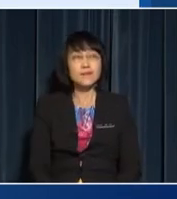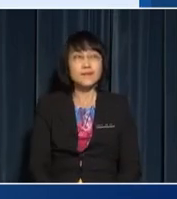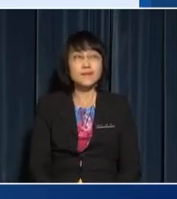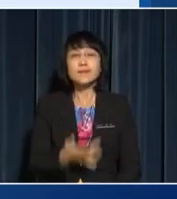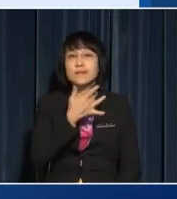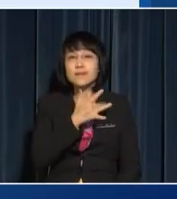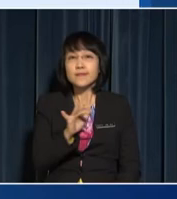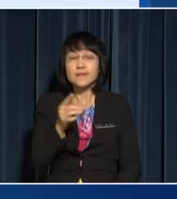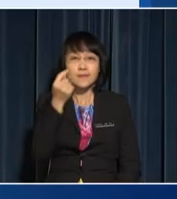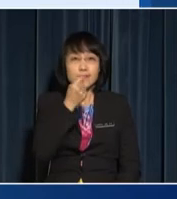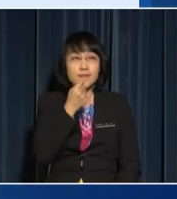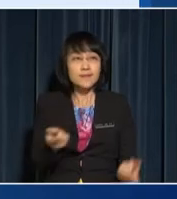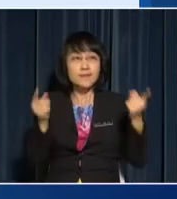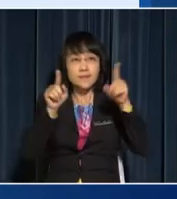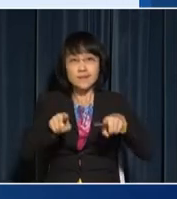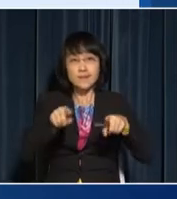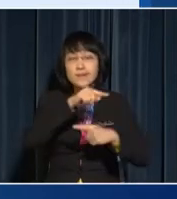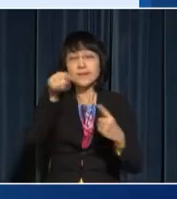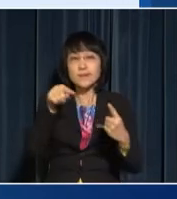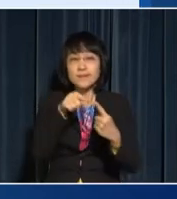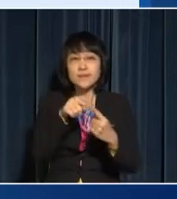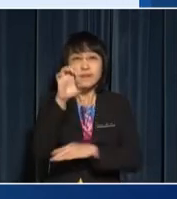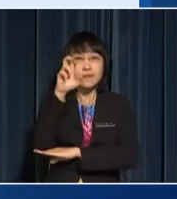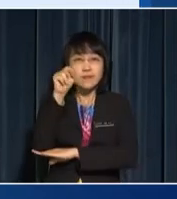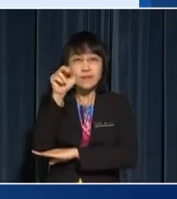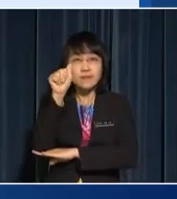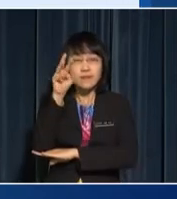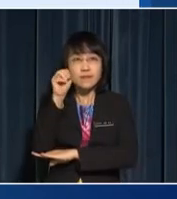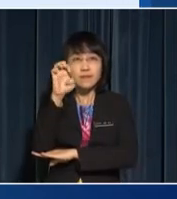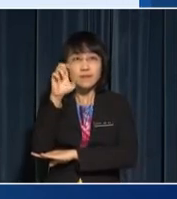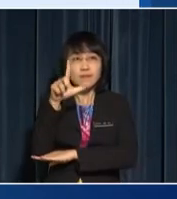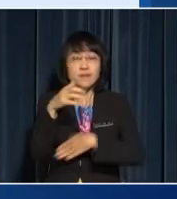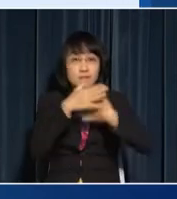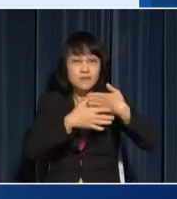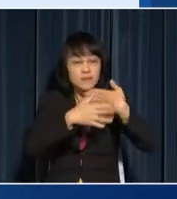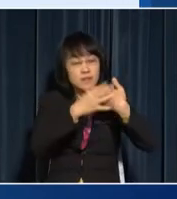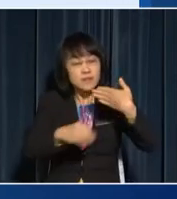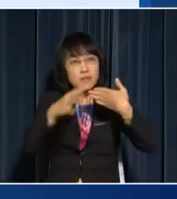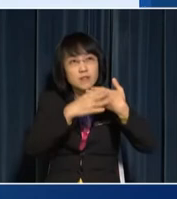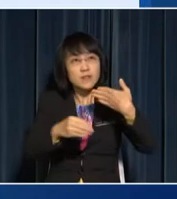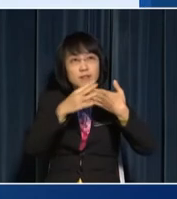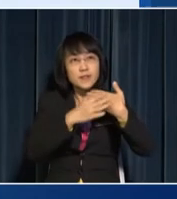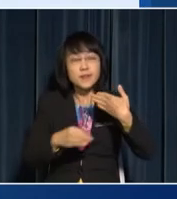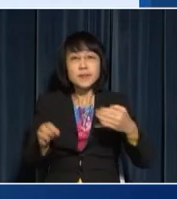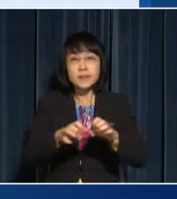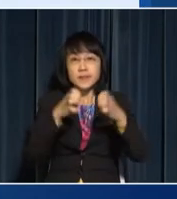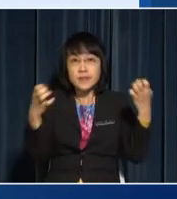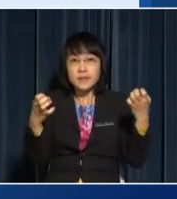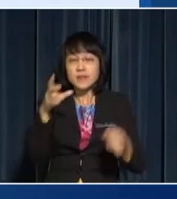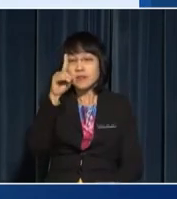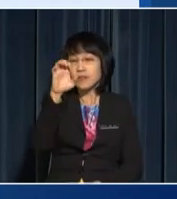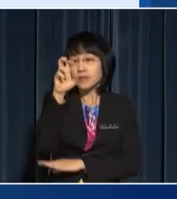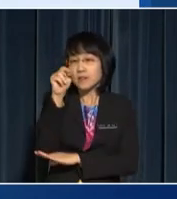Sensitive teeth occur when the enamel erodes Resulting in exposure